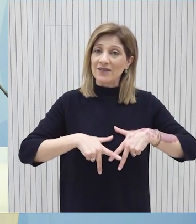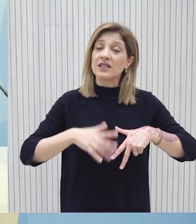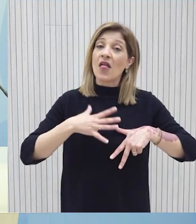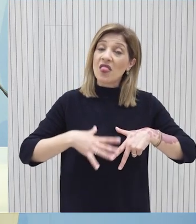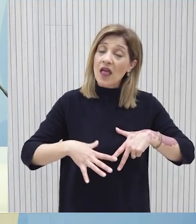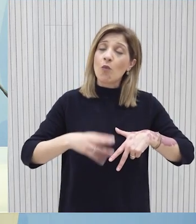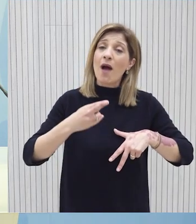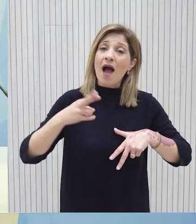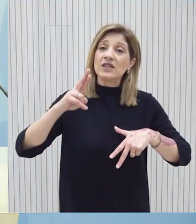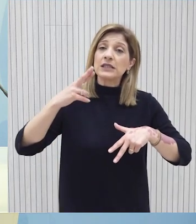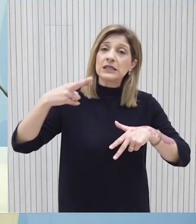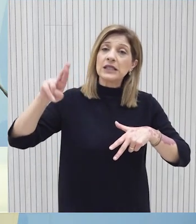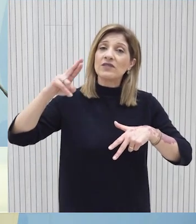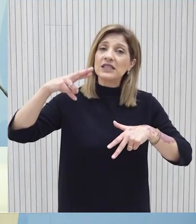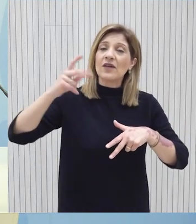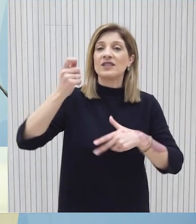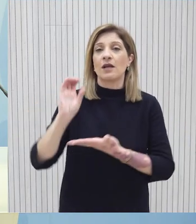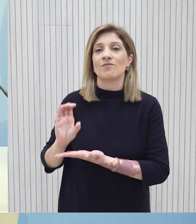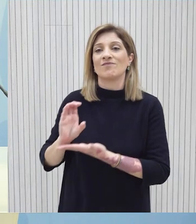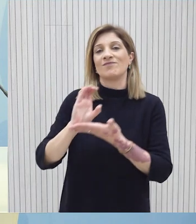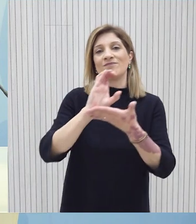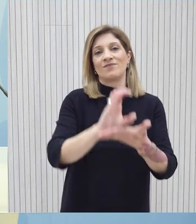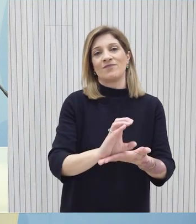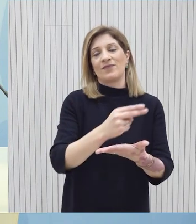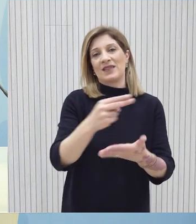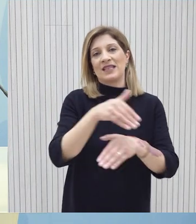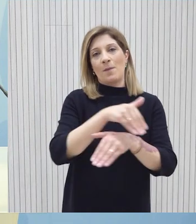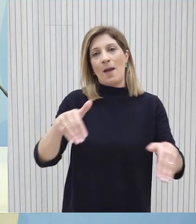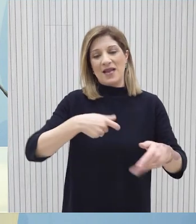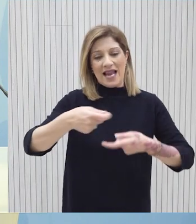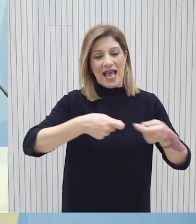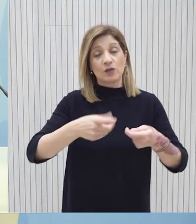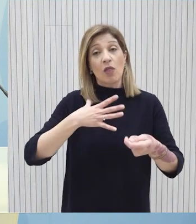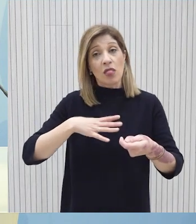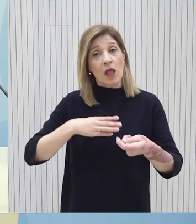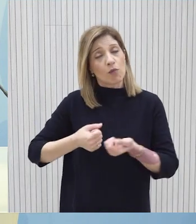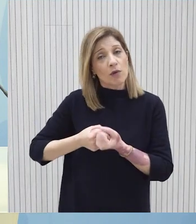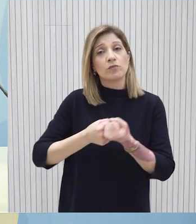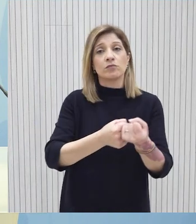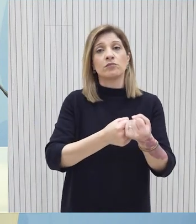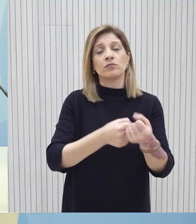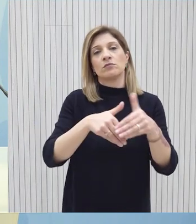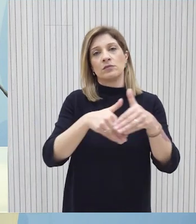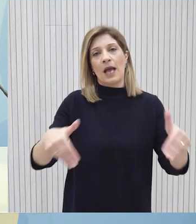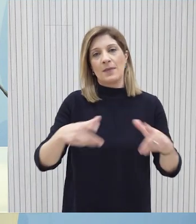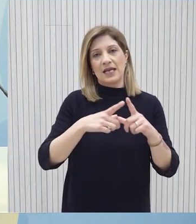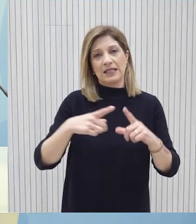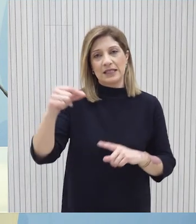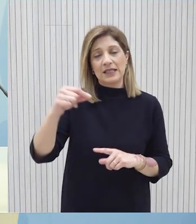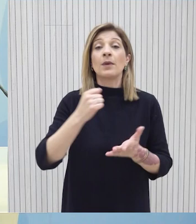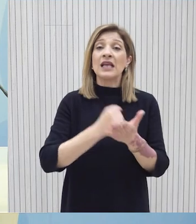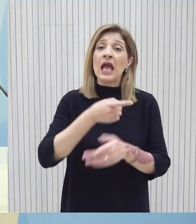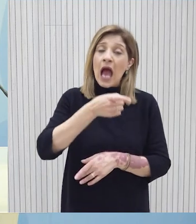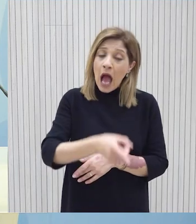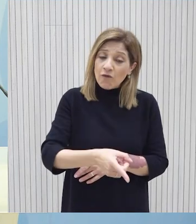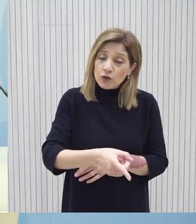η σταδιακή αύξηση των κοντιλίων που αφαιρώνονται στις αμυντικές δαπάνες και ιδιαίτερα ως προς την αμυντική θωράγηση της χώρας μας και προς